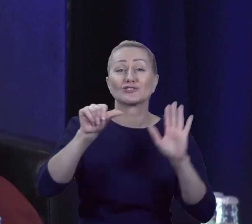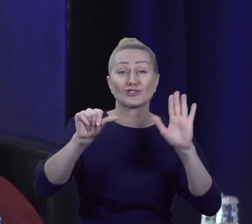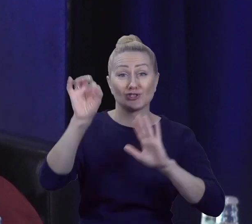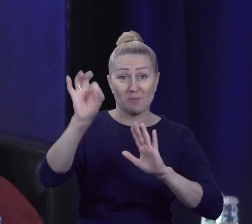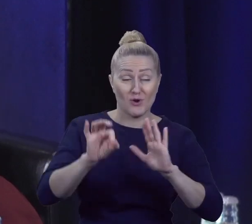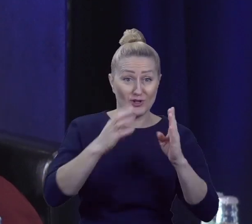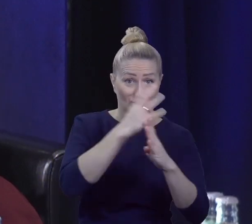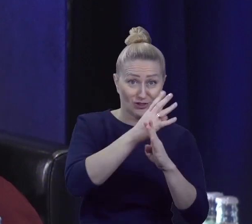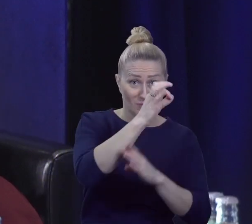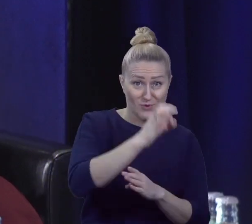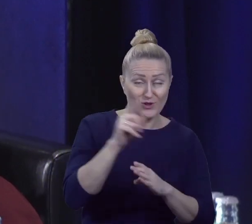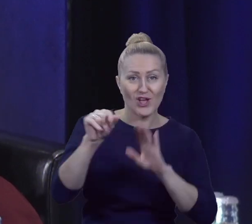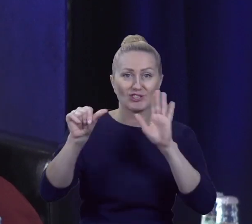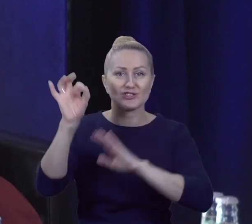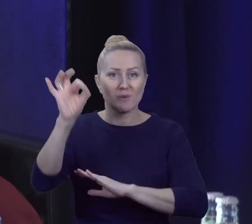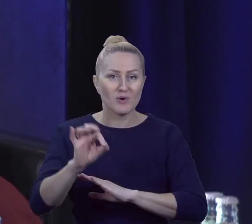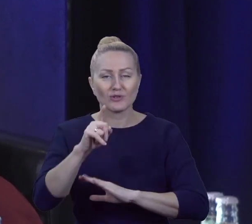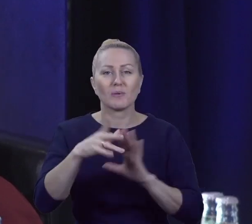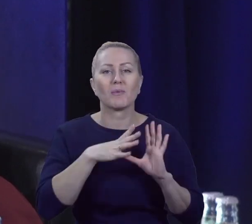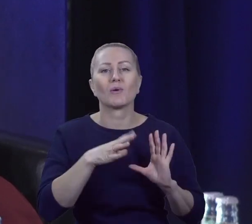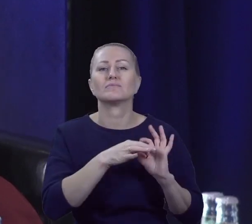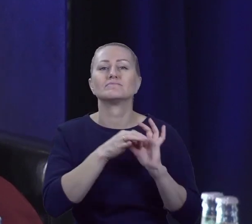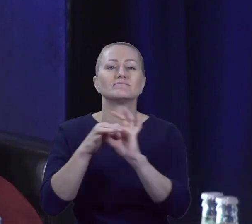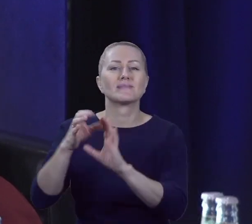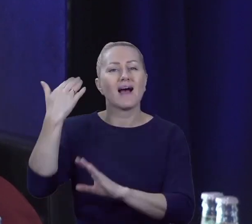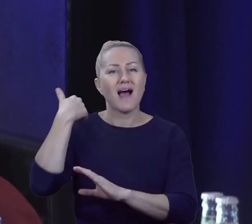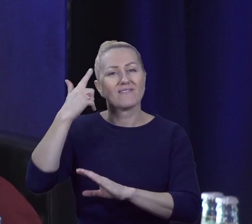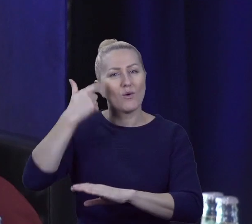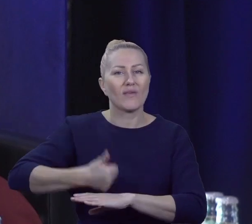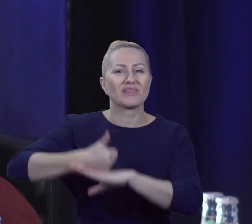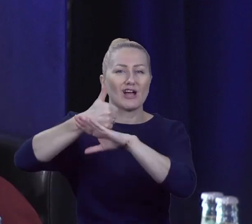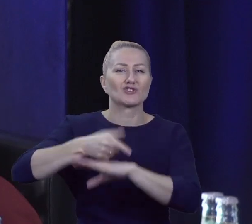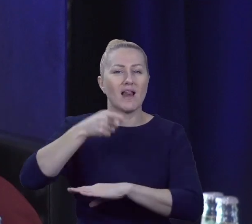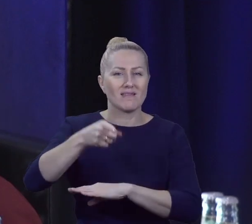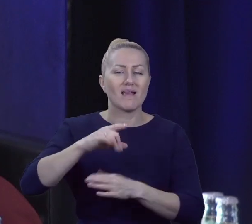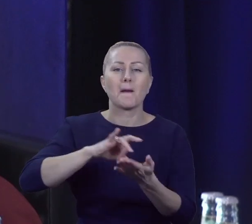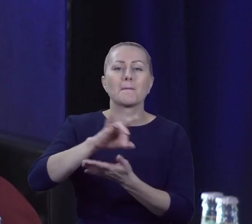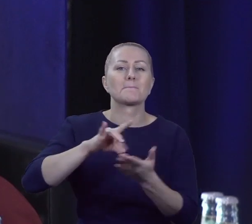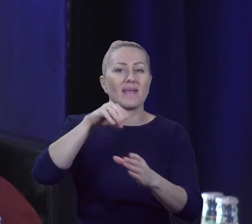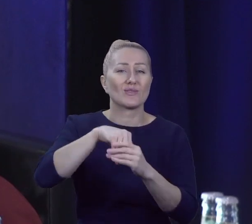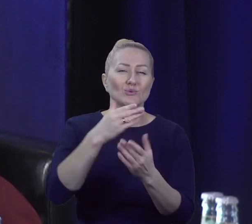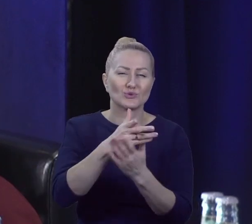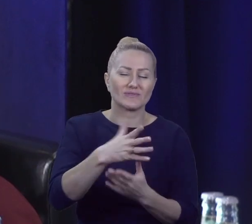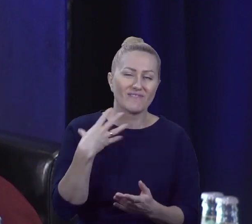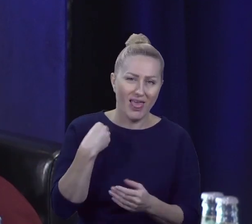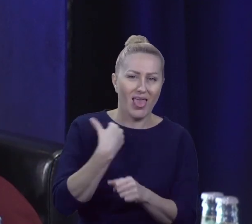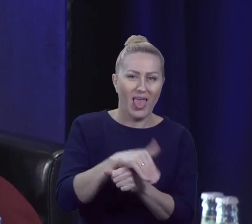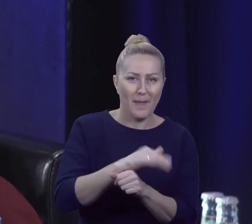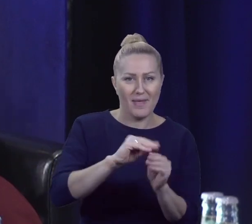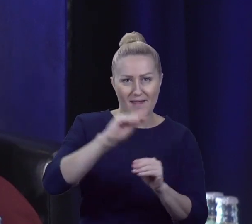% to byli samorządowcy, którzy byli jeszcze naczelnikami gmin. Więc myślę, że nadszedł nad nich czas ich emerytury.